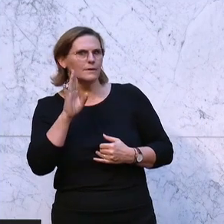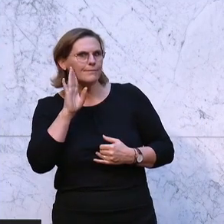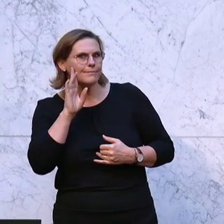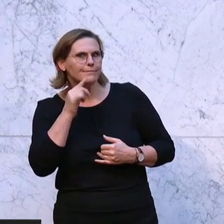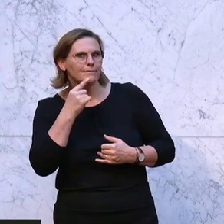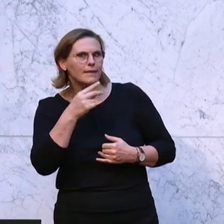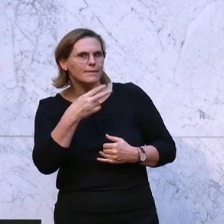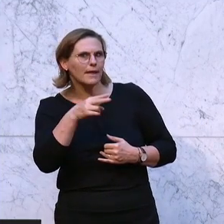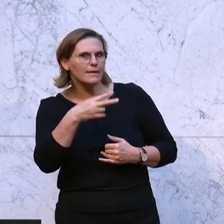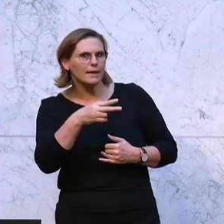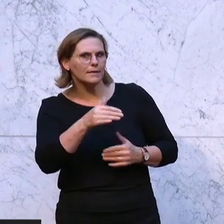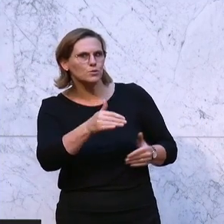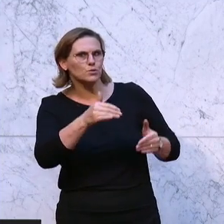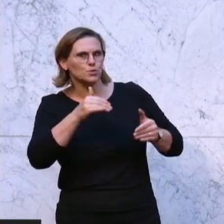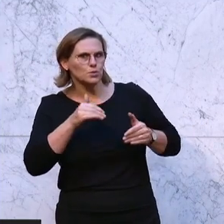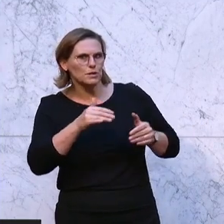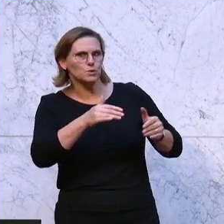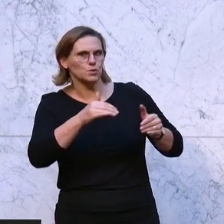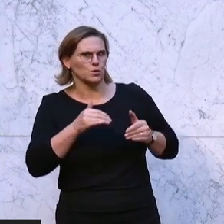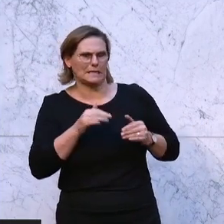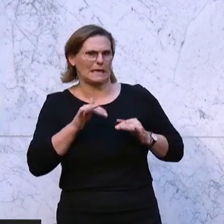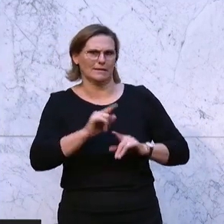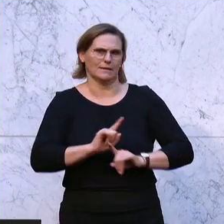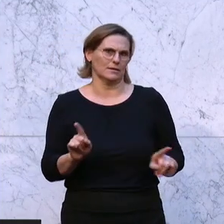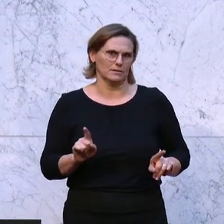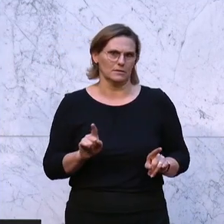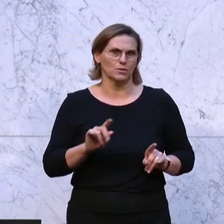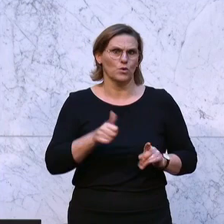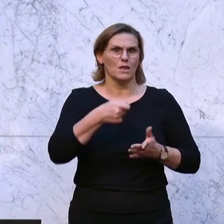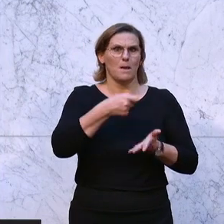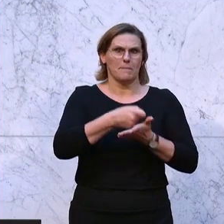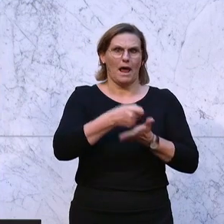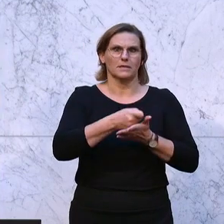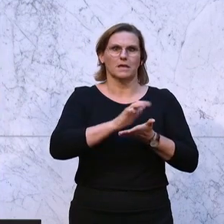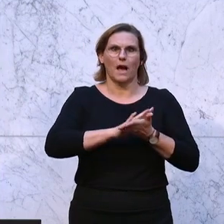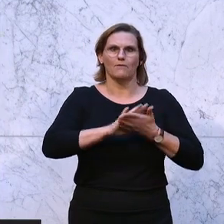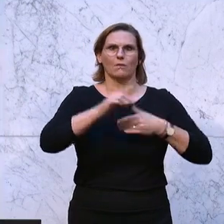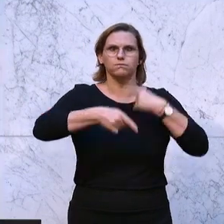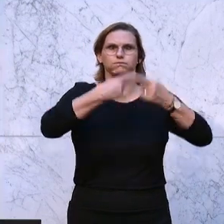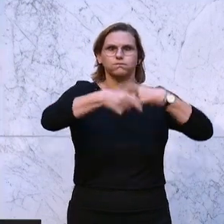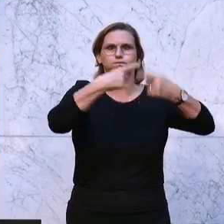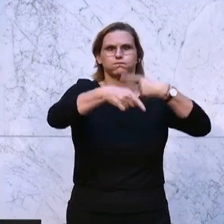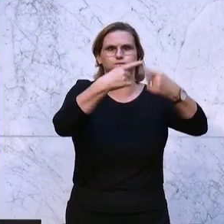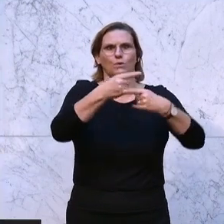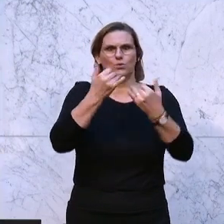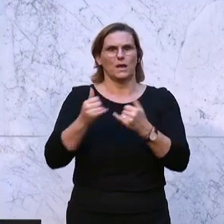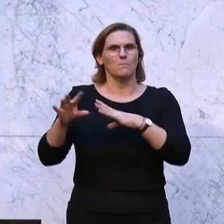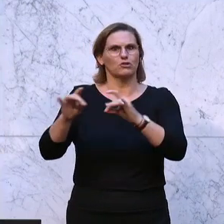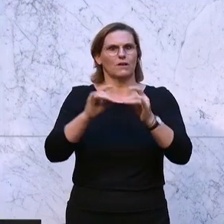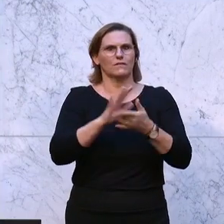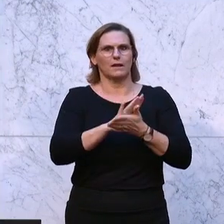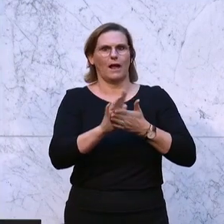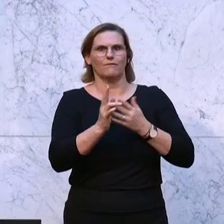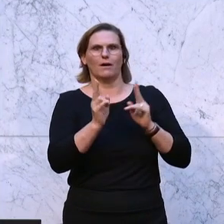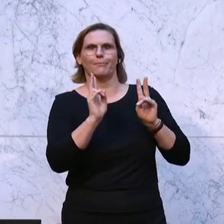man soll sich zurückhalten, das geht nicht. Zuerst die Preise steigen lassen und jetzt die Beschäftigten im Stich lassen, das